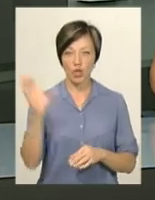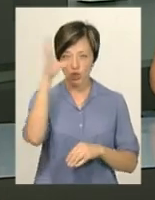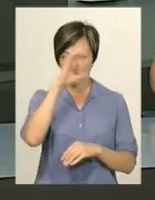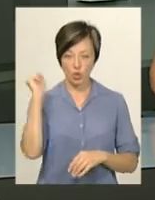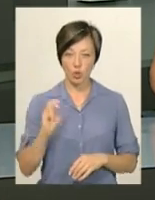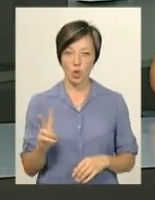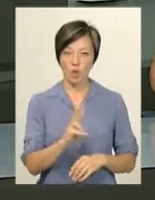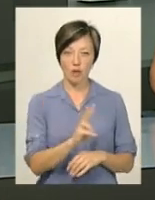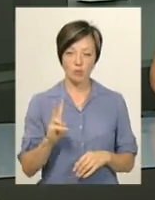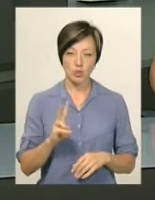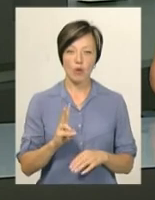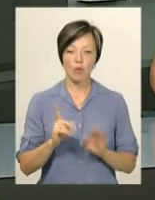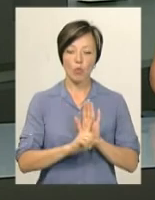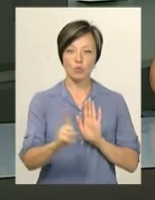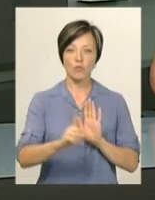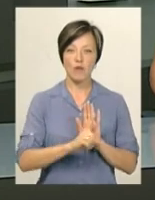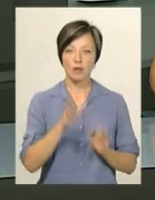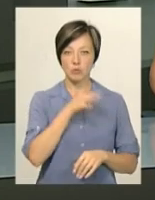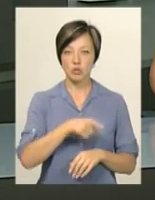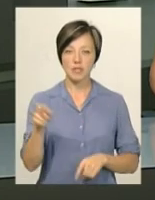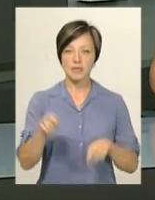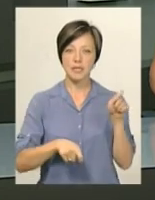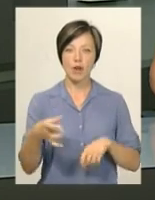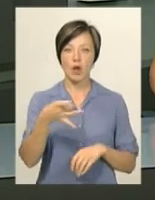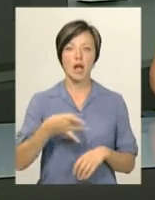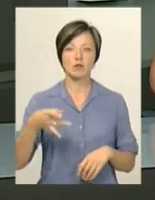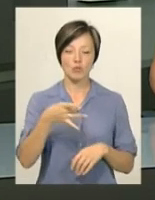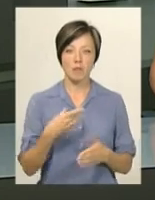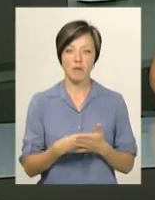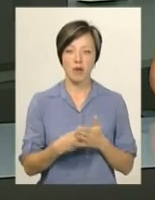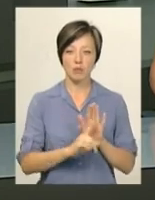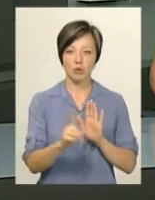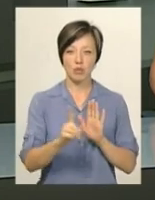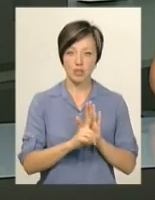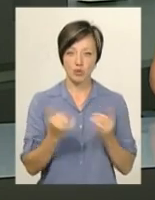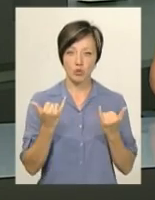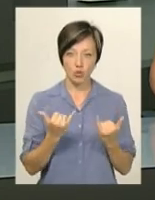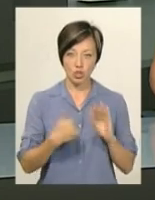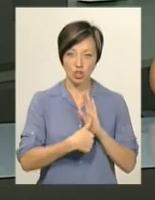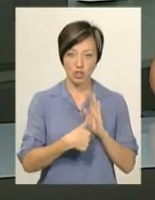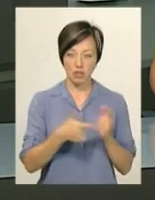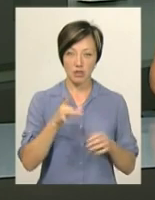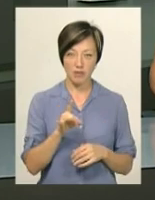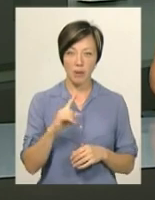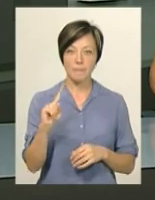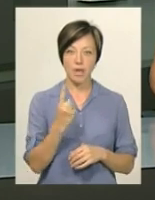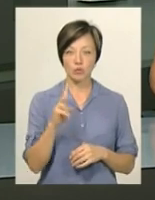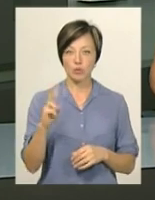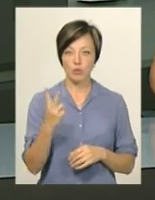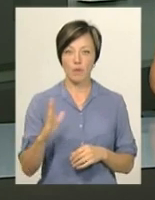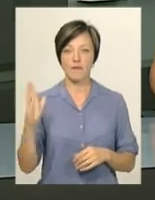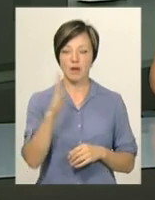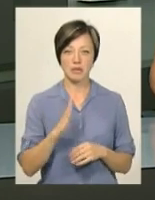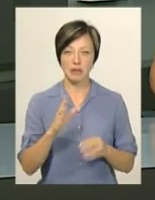тролейбуси. Нагадаю, вони курсуватимуть під час фестивалю «Республіка». Вартість проїзду ще сьогодні 6 гривень, а 1 та 2